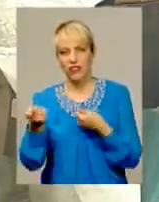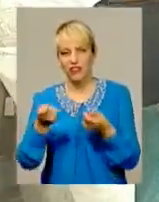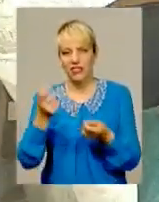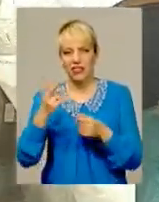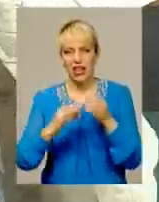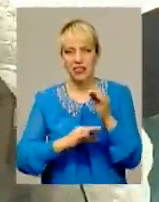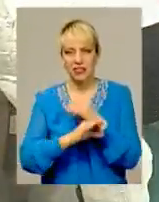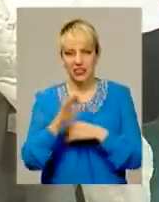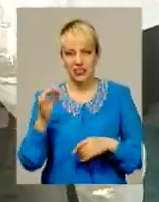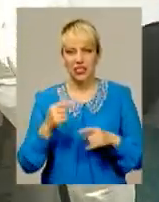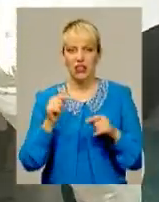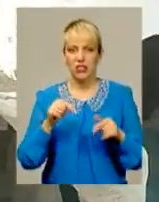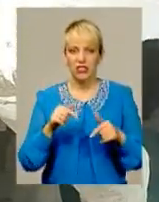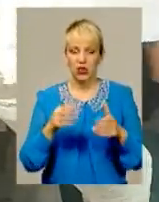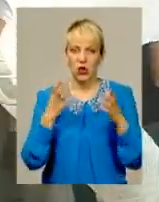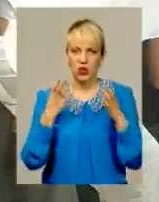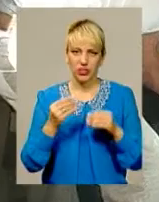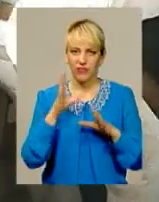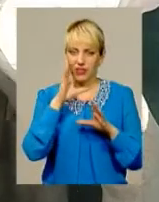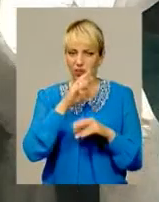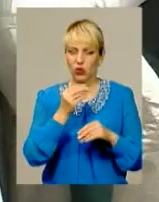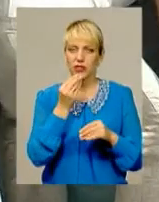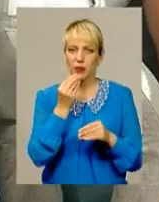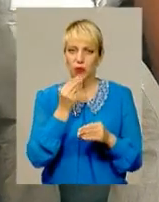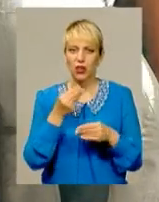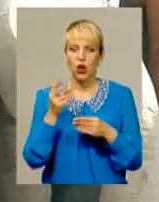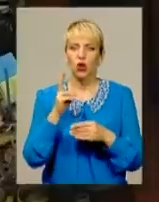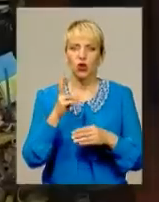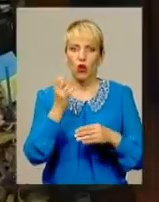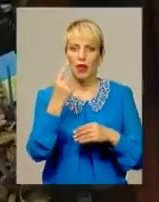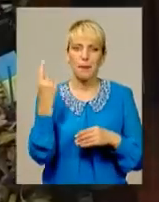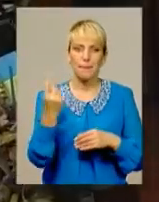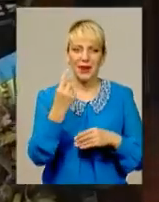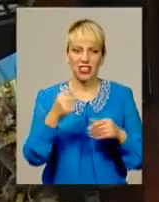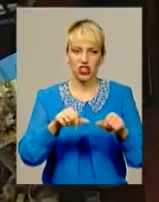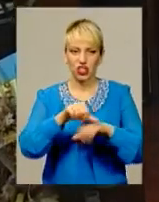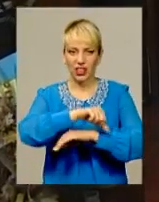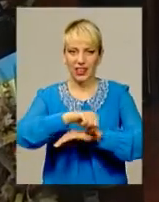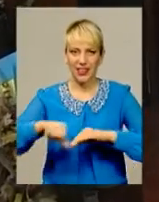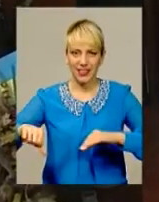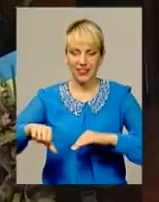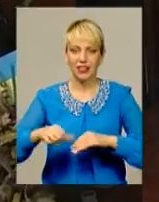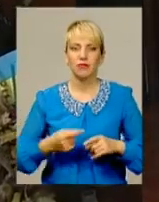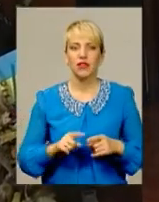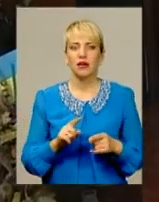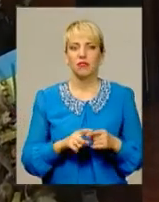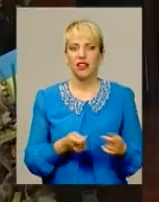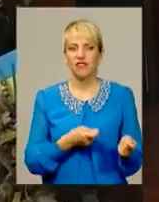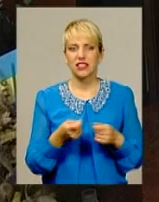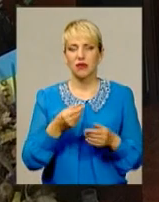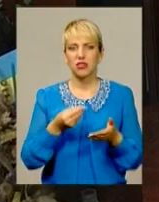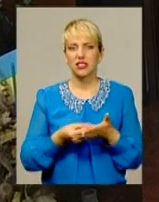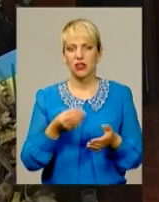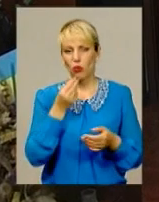почастувати хмельницькими смаколиками бійців, котрі воюють на першій лінії оборони. В основному ми цей раз везли дуже цінну